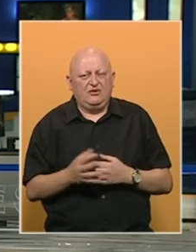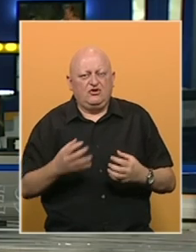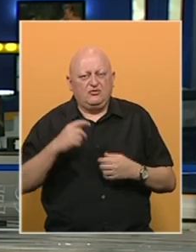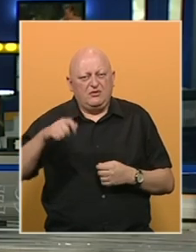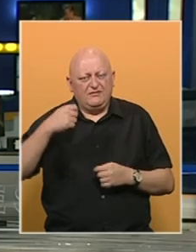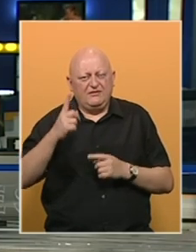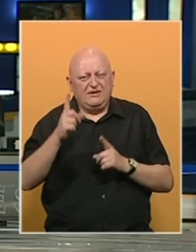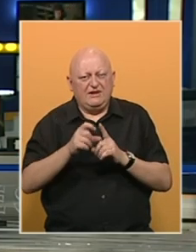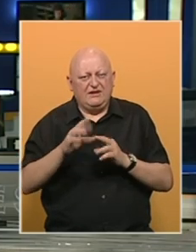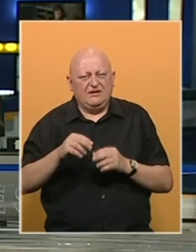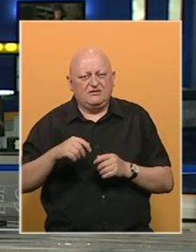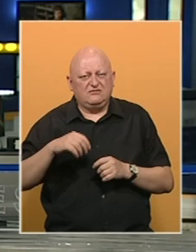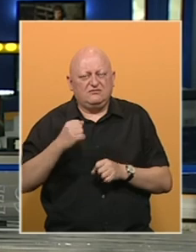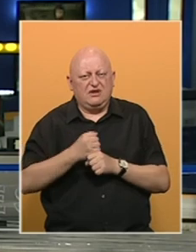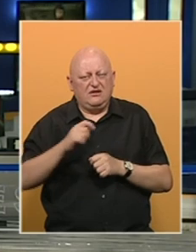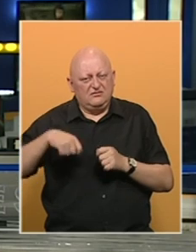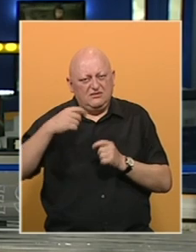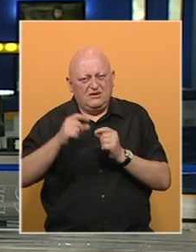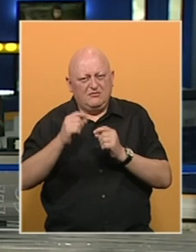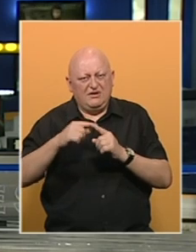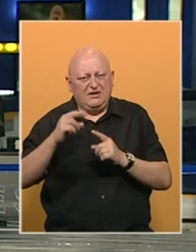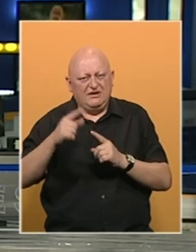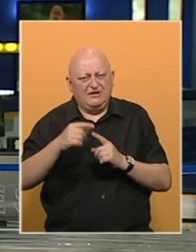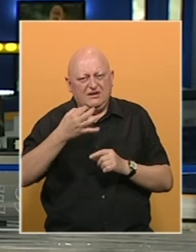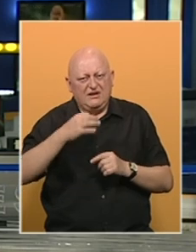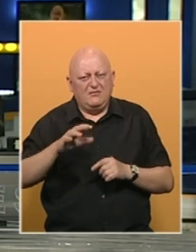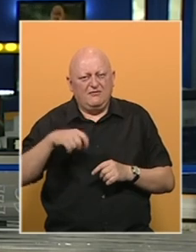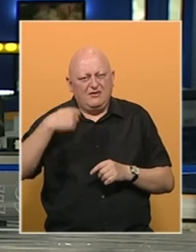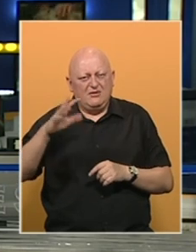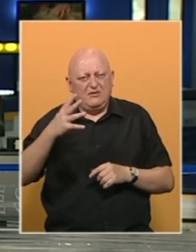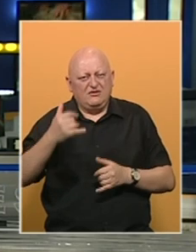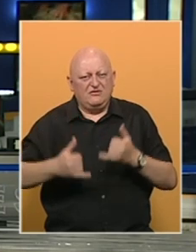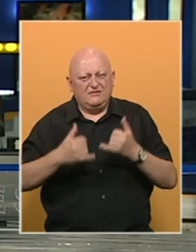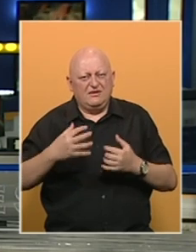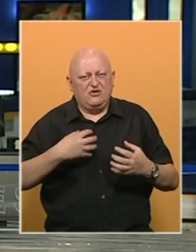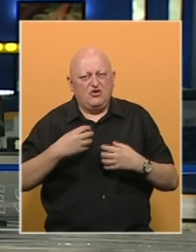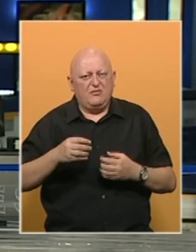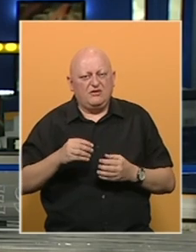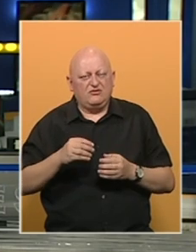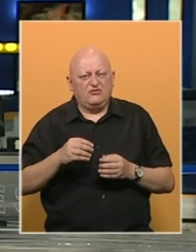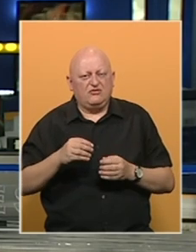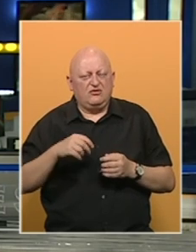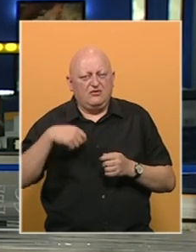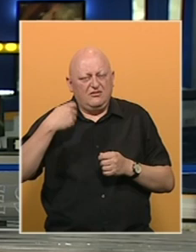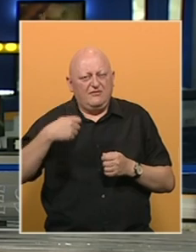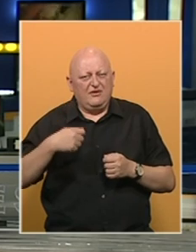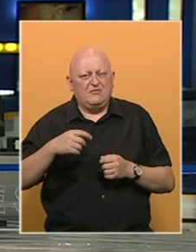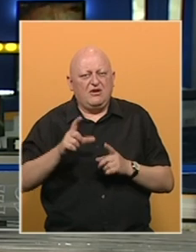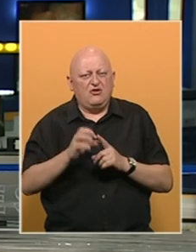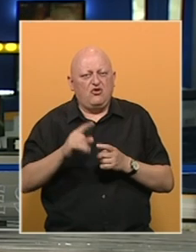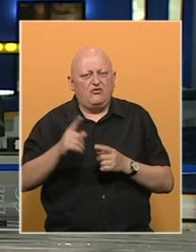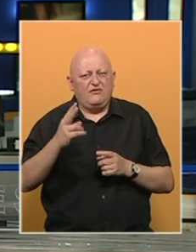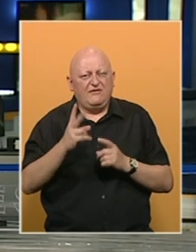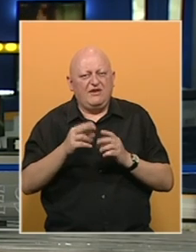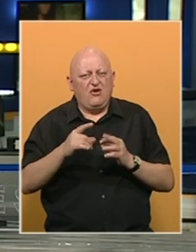Dokumentarni film i indeksi rađeni u produkciji BHRT-a najbolji je film 15. festivala dokumentarnog rock filma Dorf